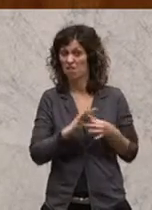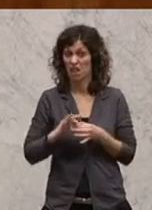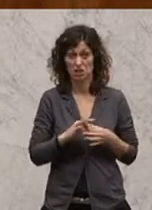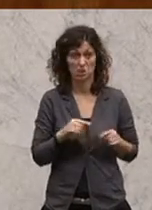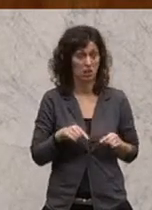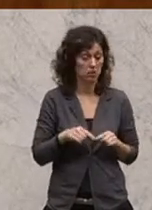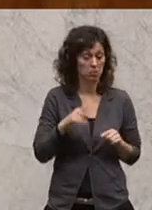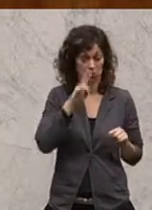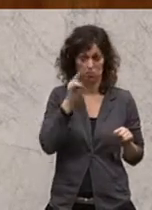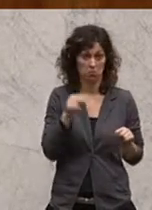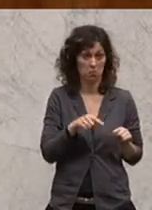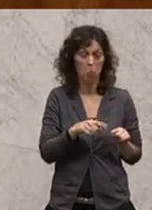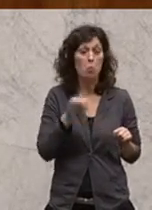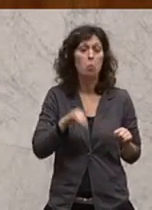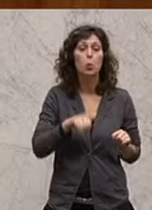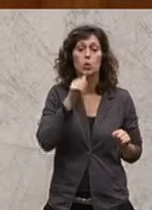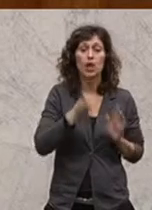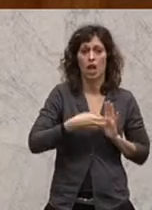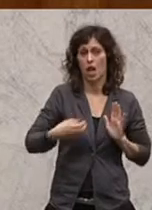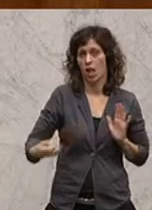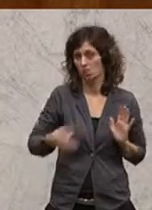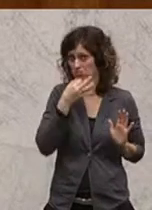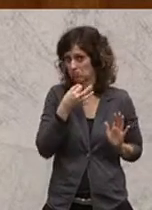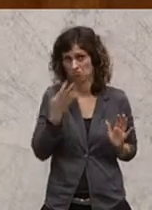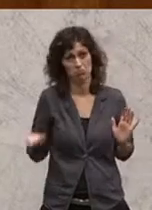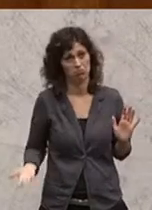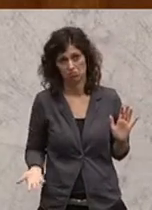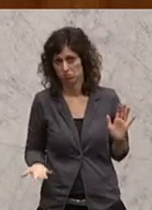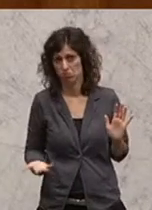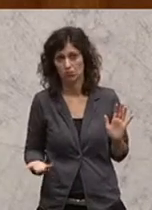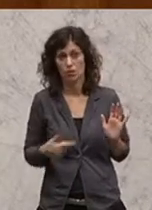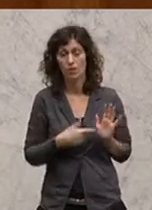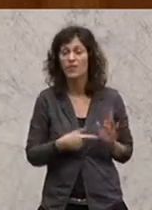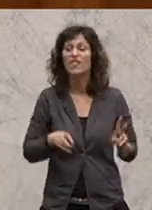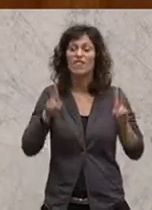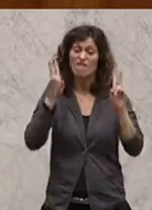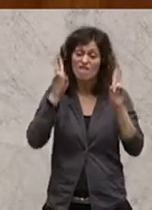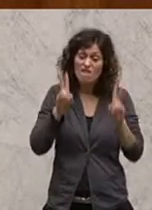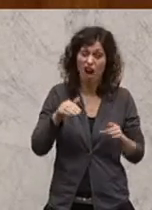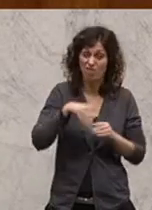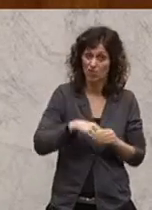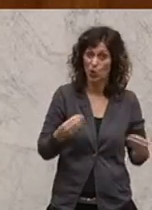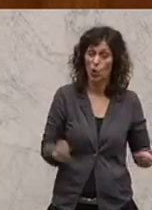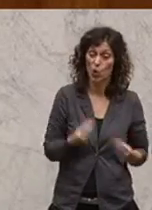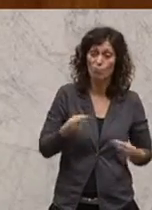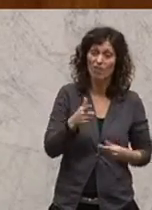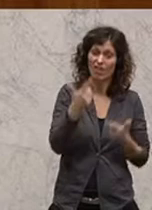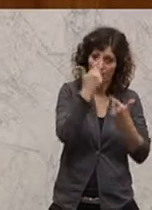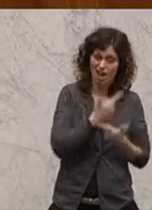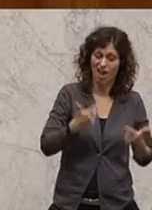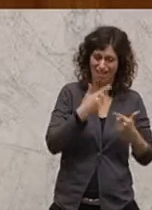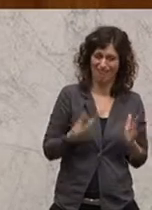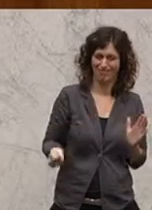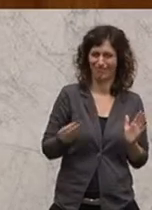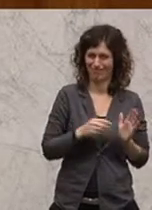allerdings nicht besonders viele Worte verlieren, wenn nämlich der wahre Grund, der in den Erläuterungen zu diesem Gesetz